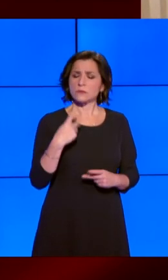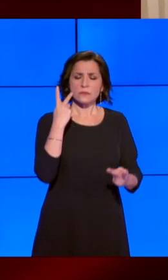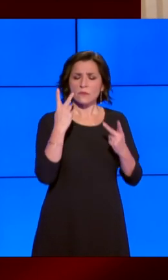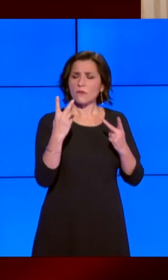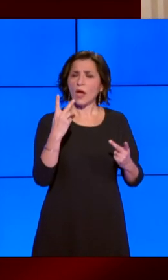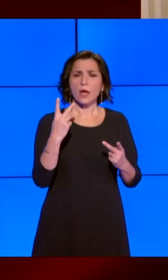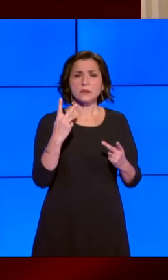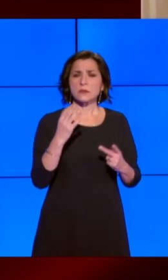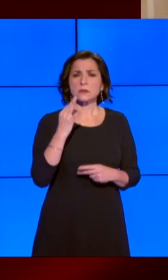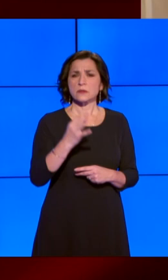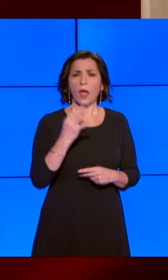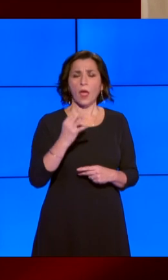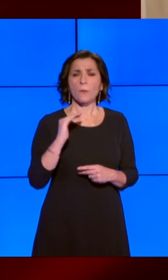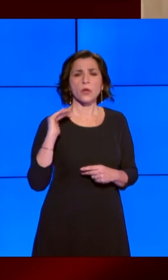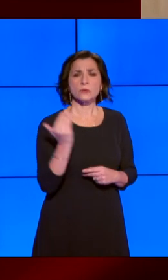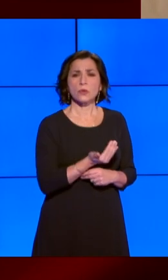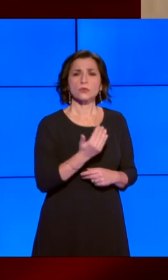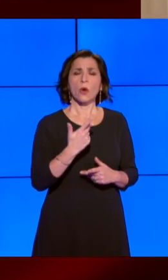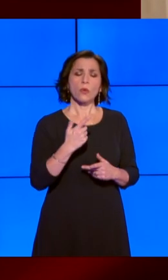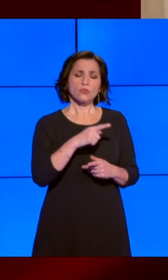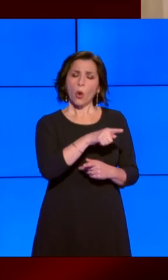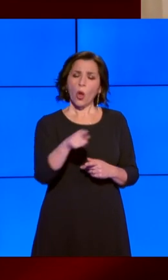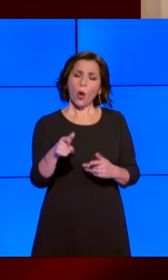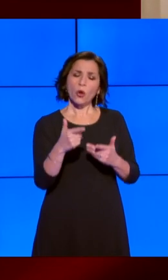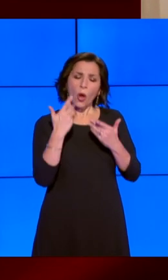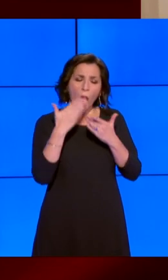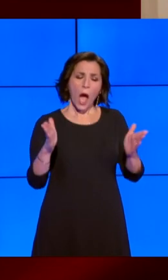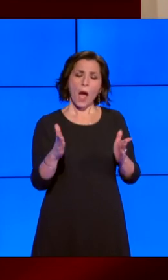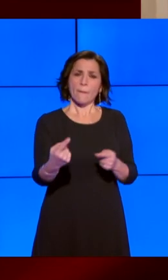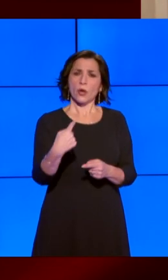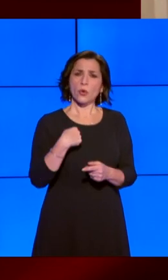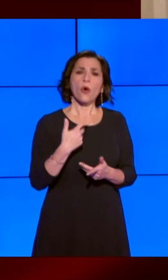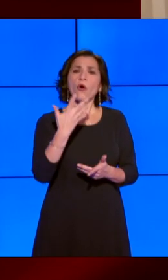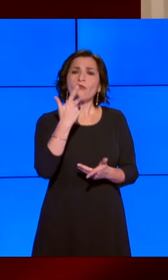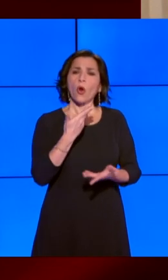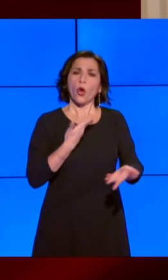apertura verso di noi, un forte desiderio di collaborazione,